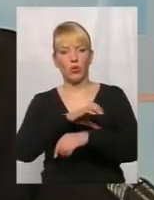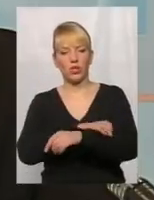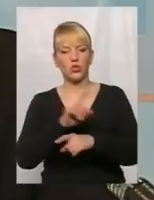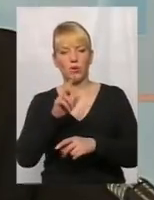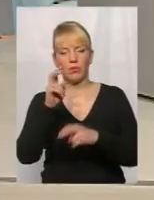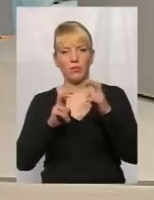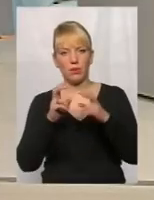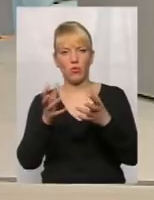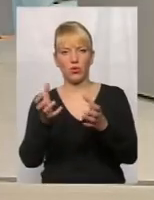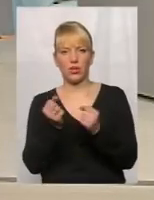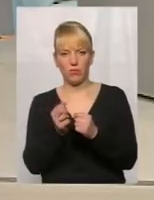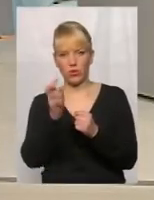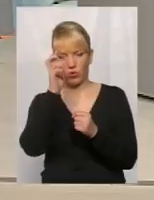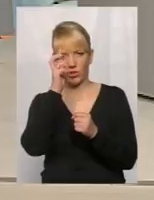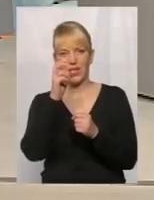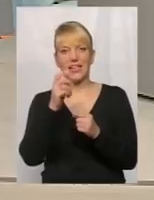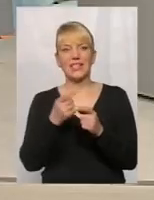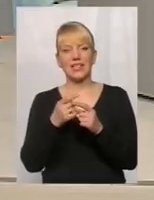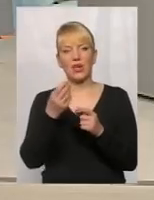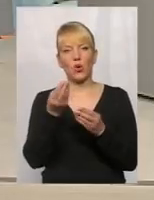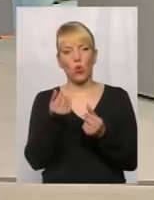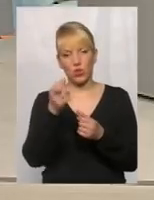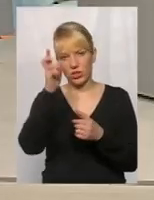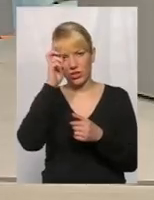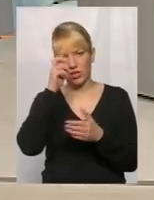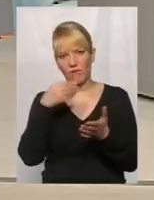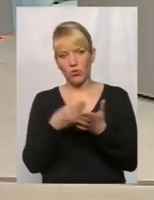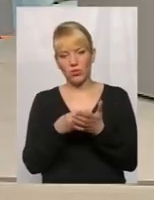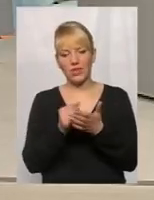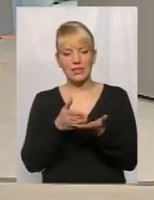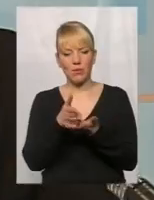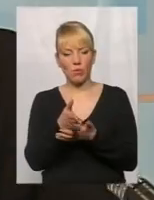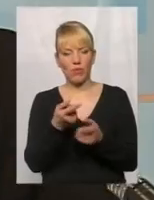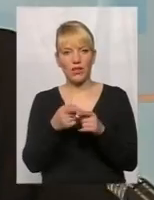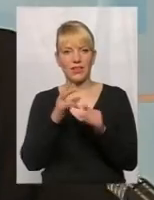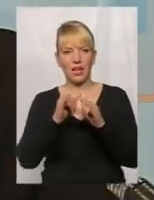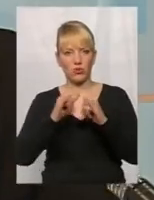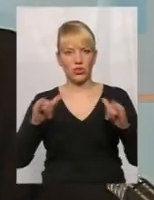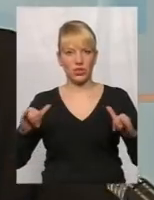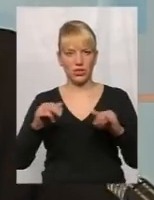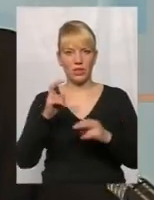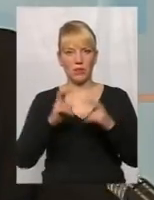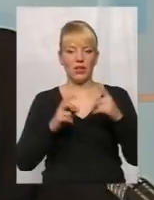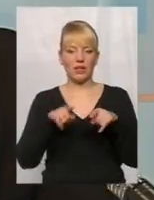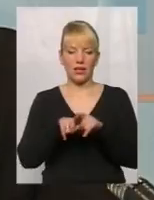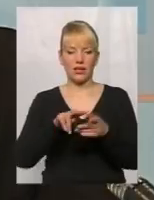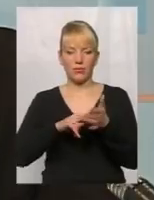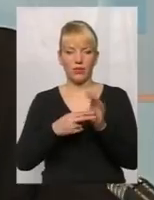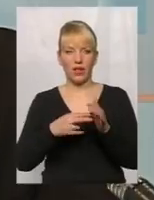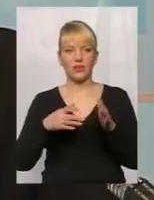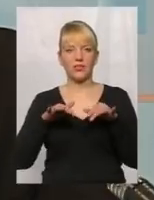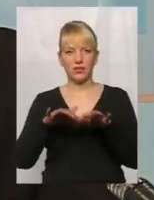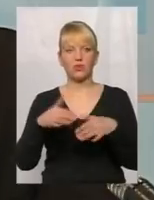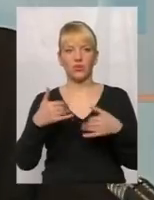кошти з державного бюджету і спрямувало його саме на ці дії. Тому такий план діймно вже обговорений,